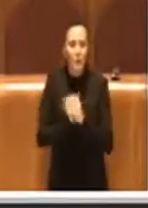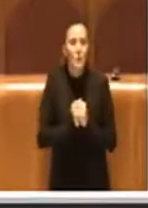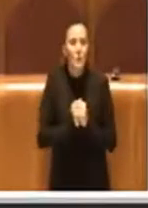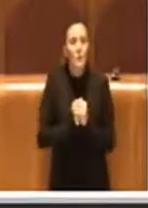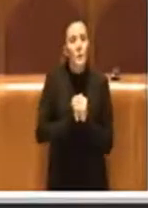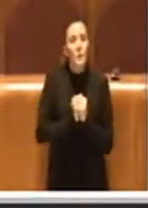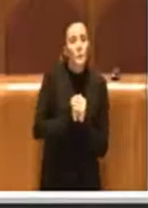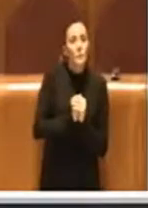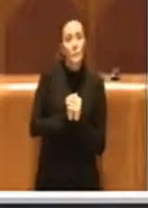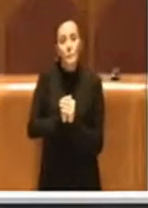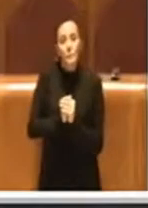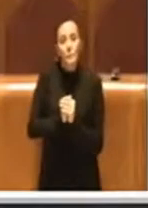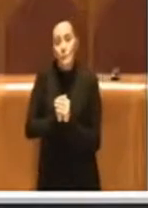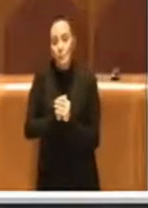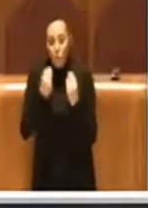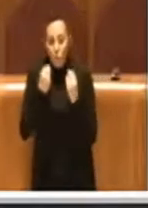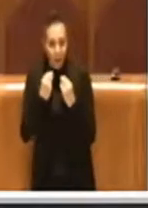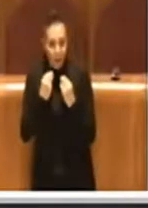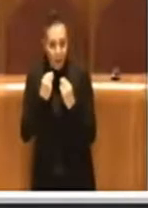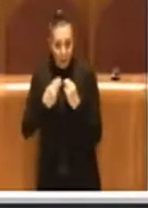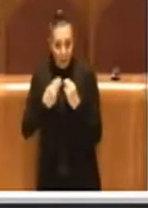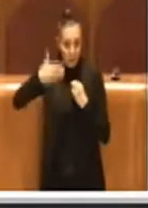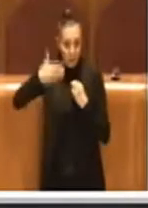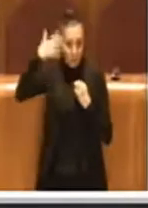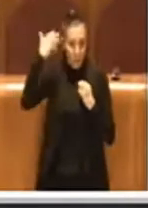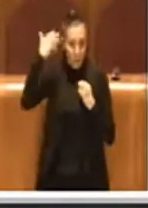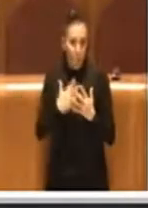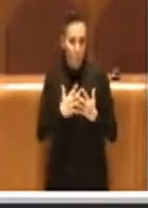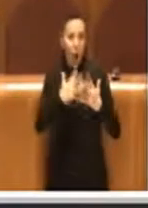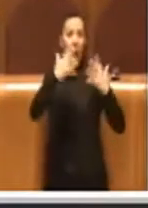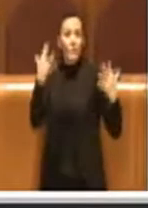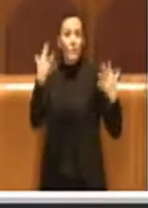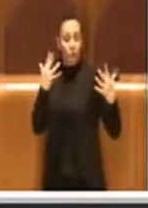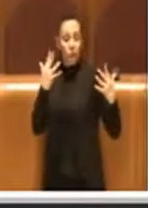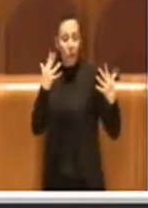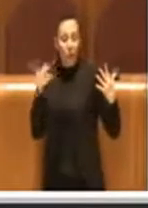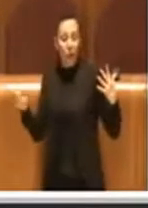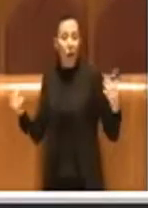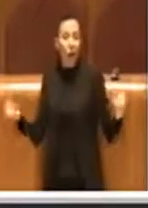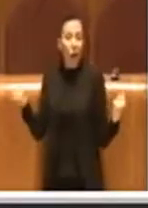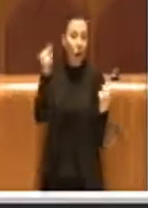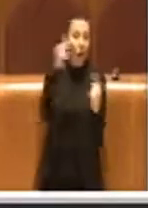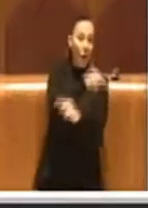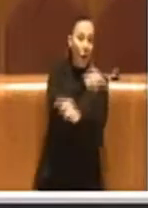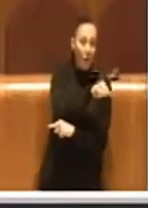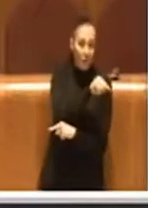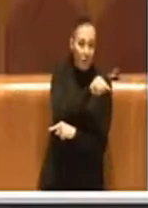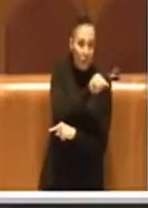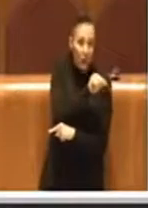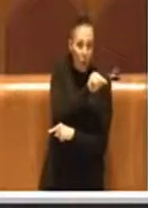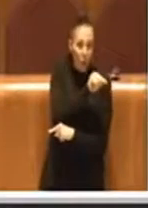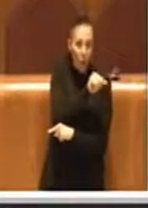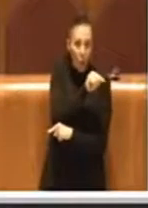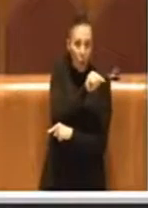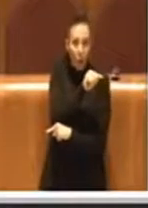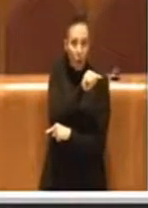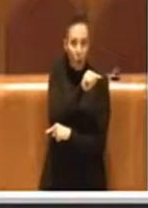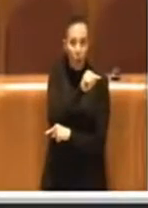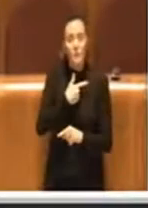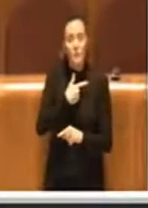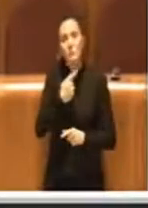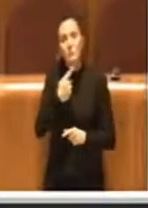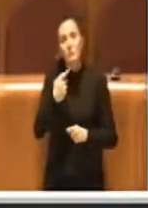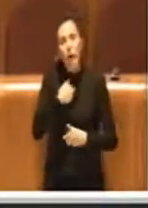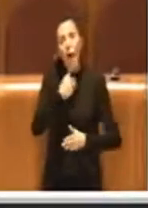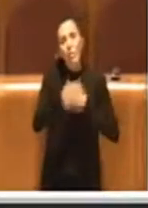era maggioranza allora in bilancio, si andava avanti per dodicesimi e non si riusciva neanche a approvarlo per tempo. Insomma,